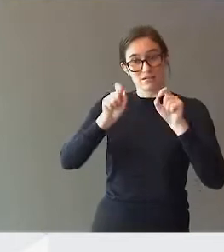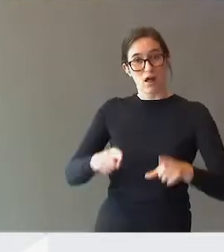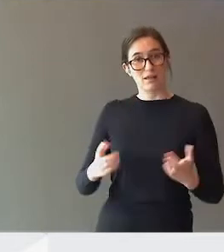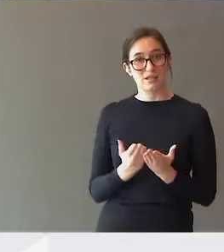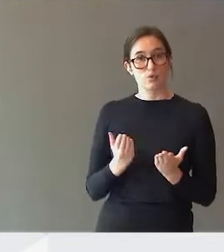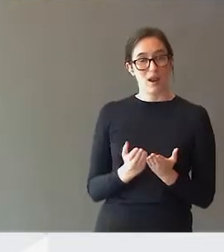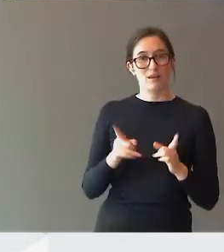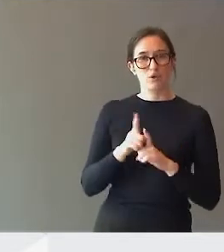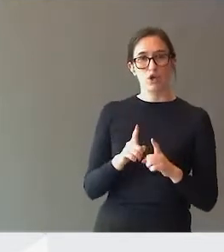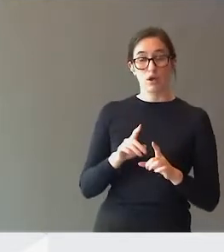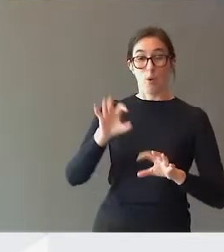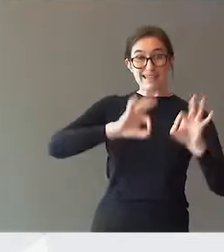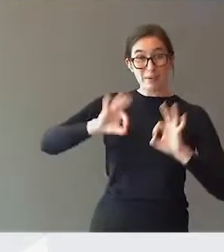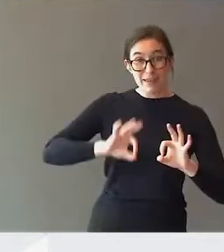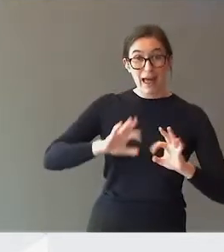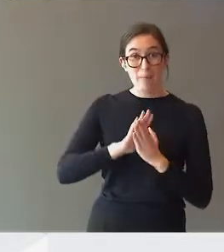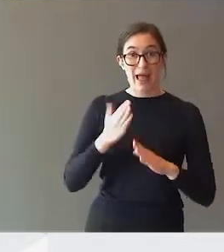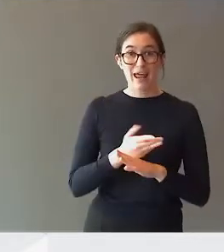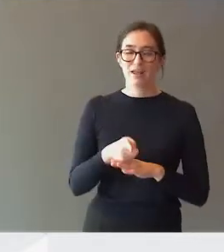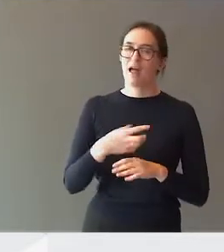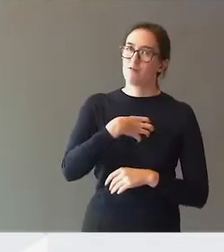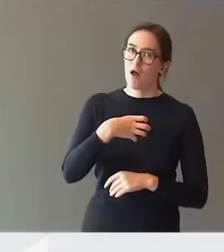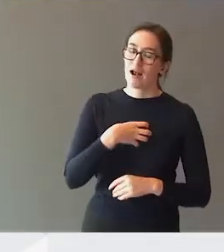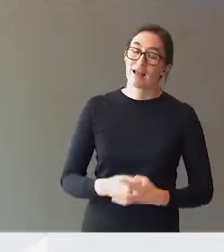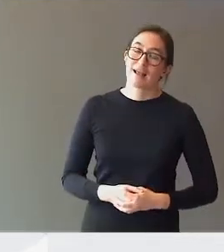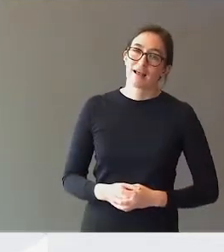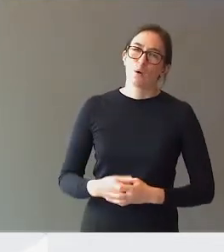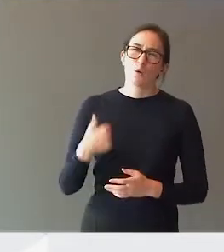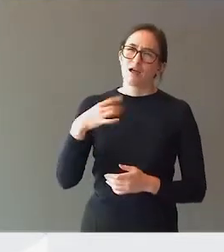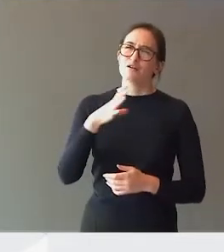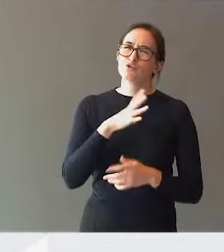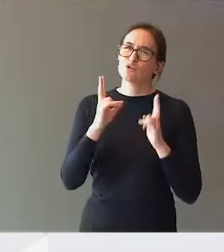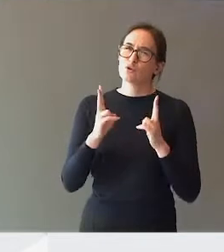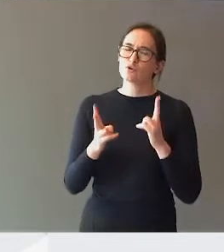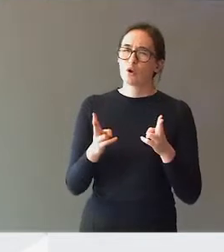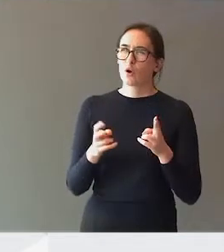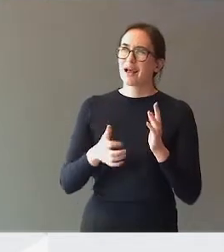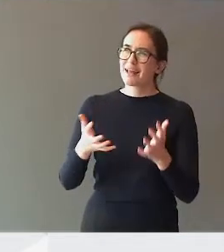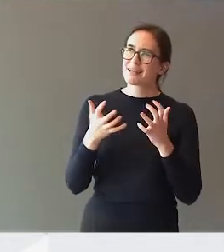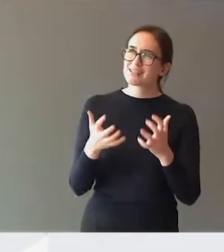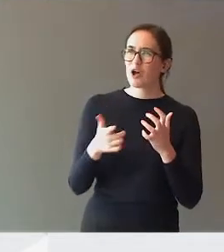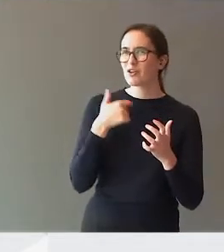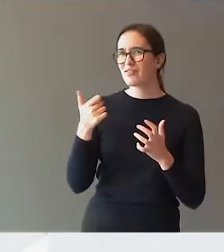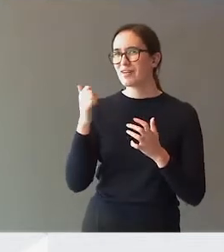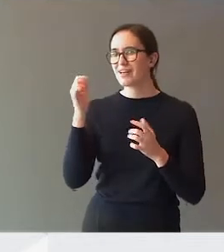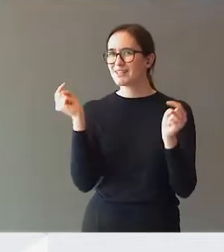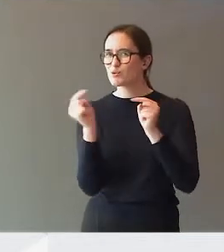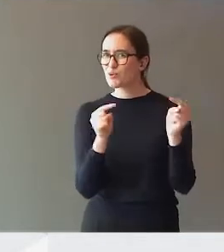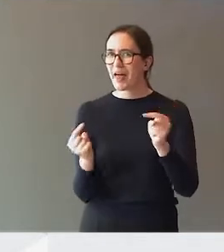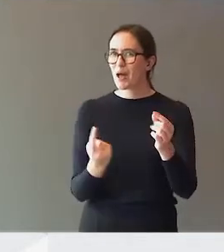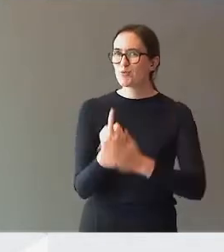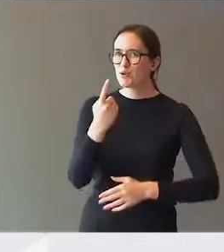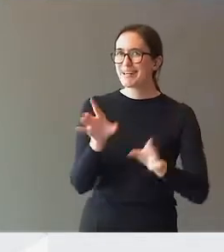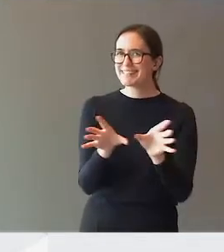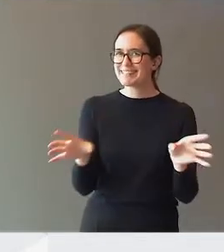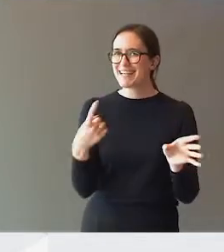er faktisk farlig. Og så synes jeg det er veldig interessant at snakker her om å skille de med litt lettere, og de med litt mer